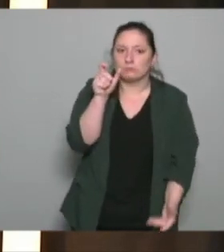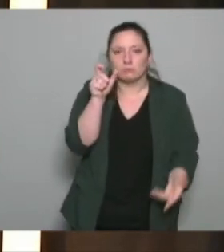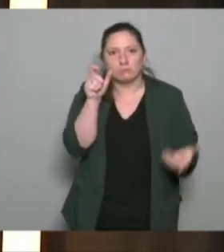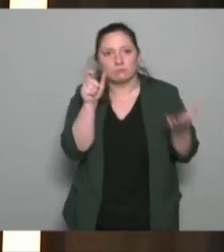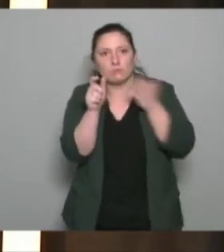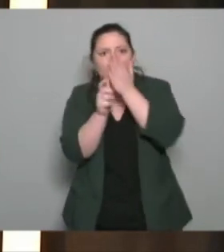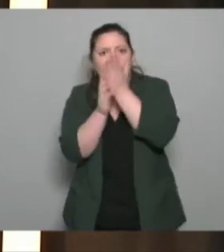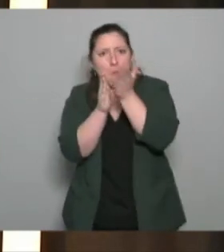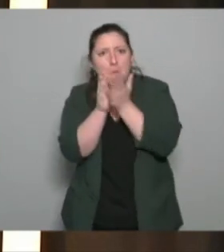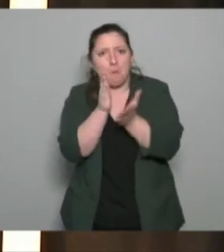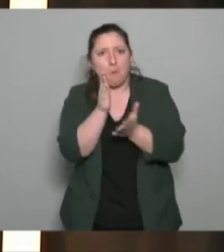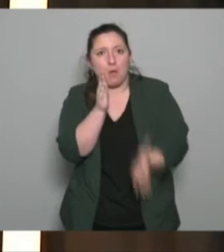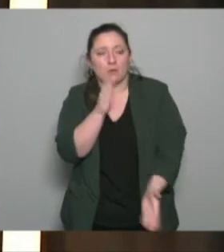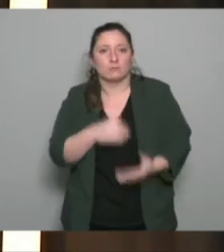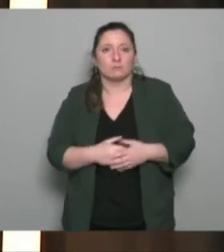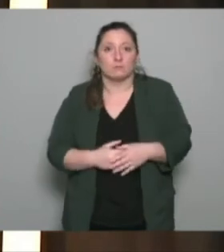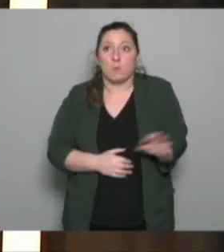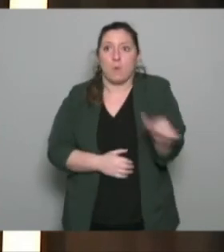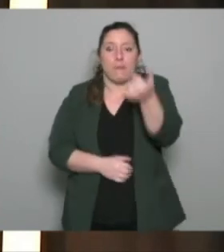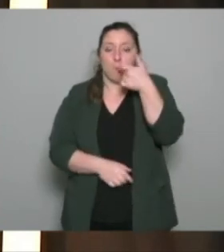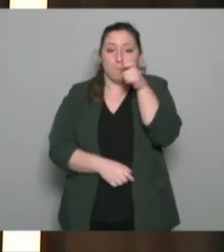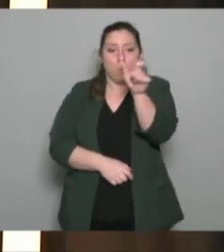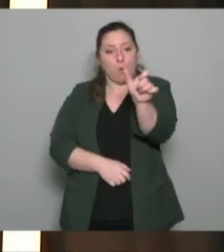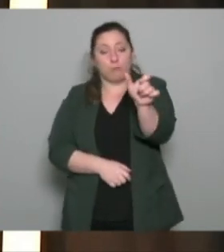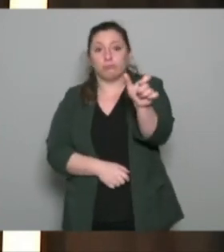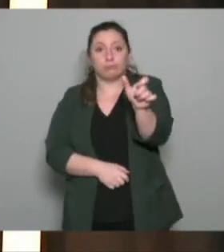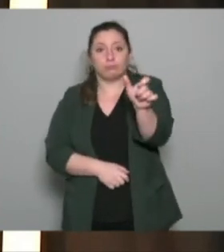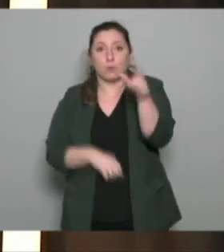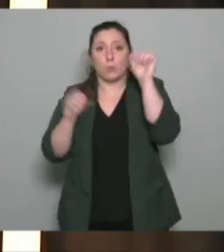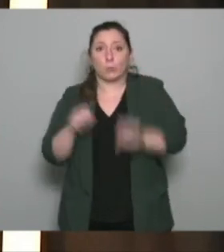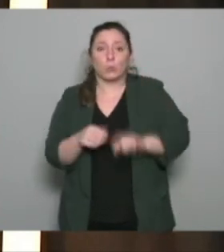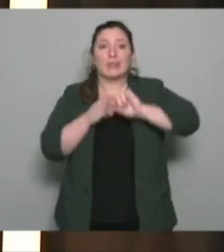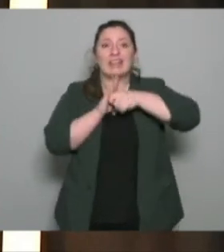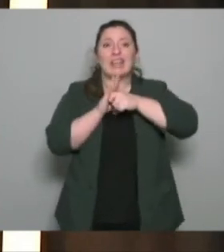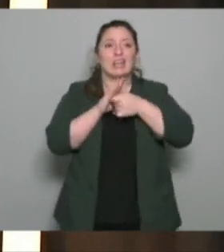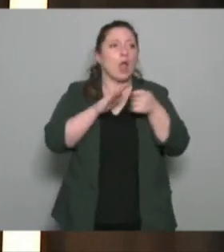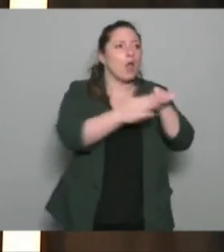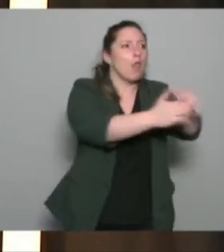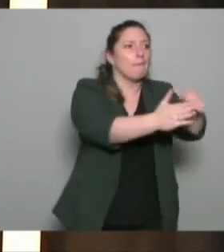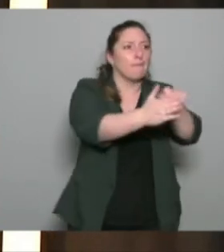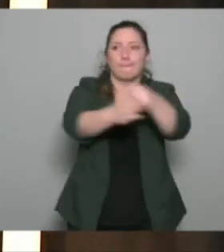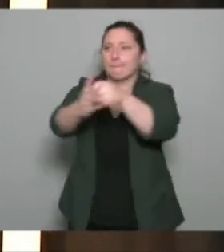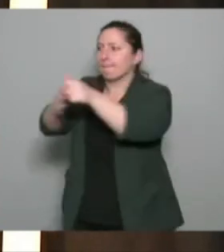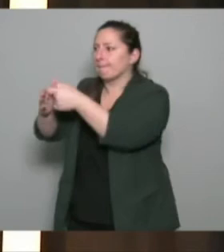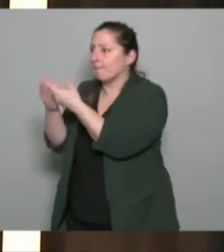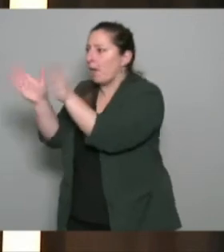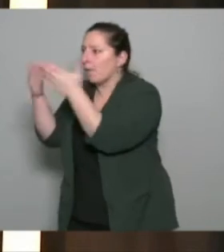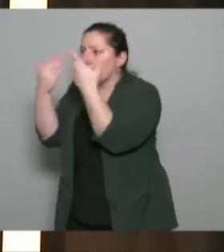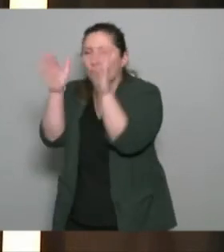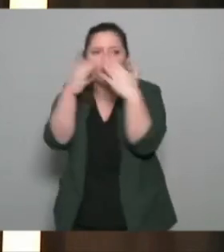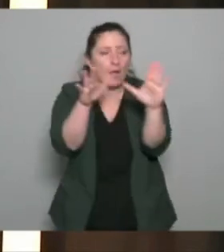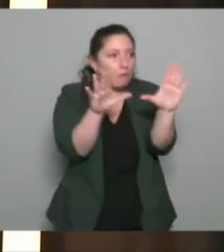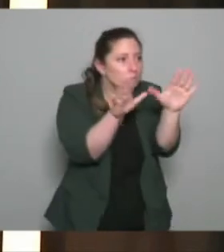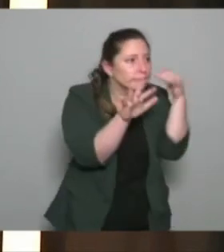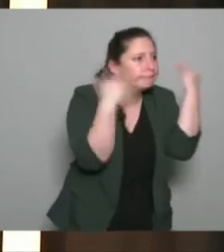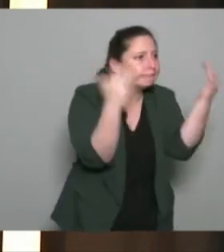c'est le premier mot valise en fait auquel on a tourné pendant deux jours bien